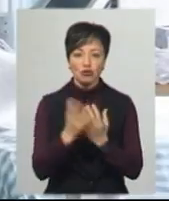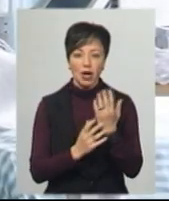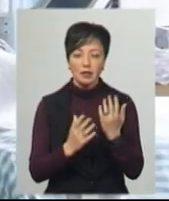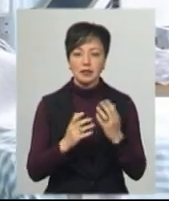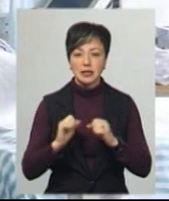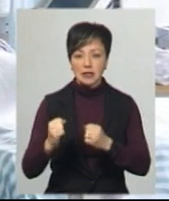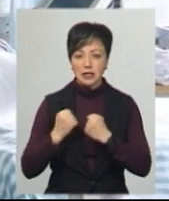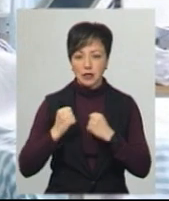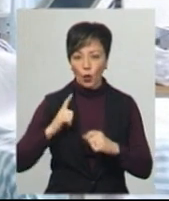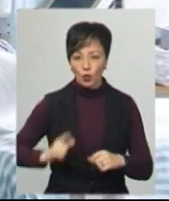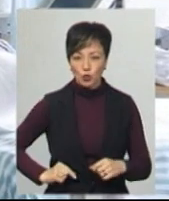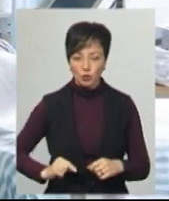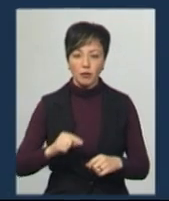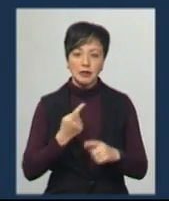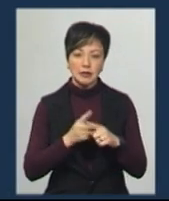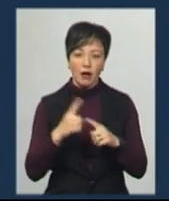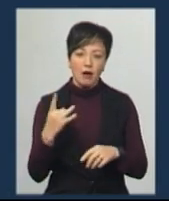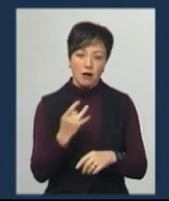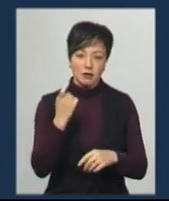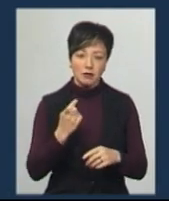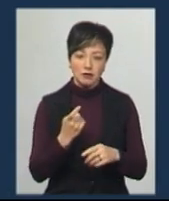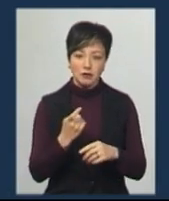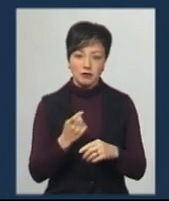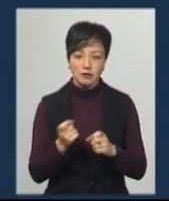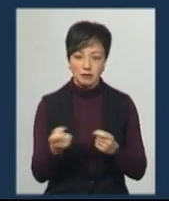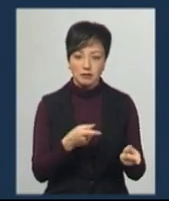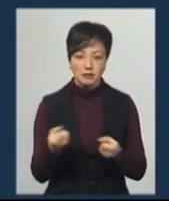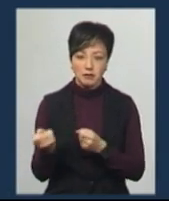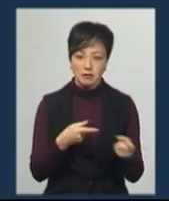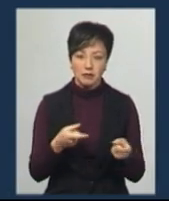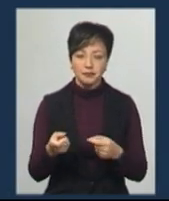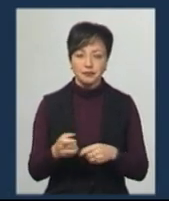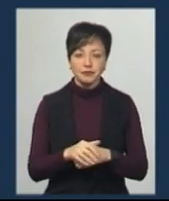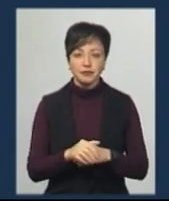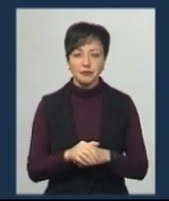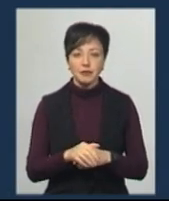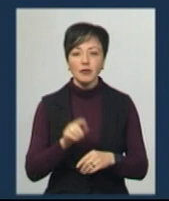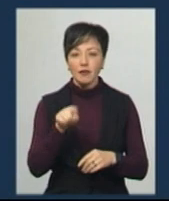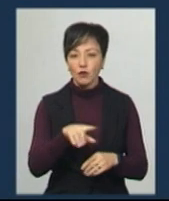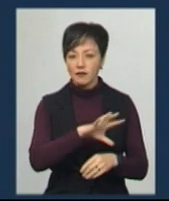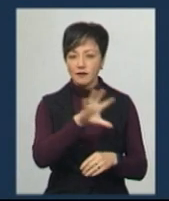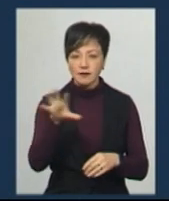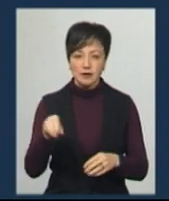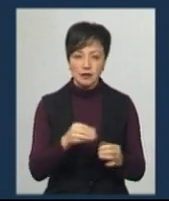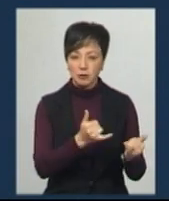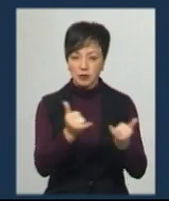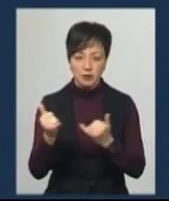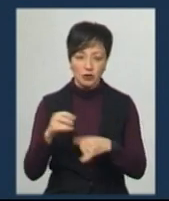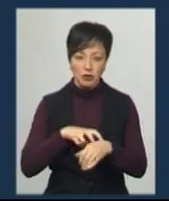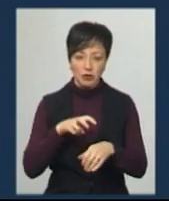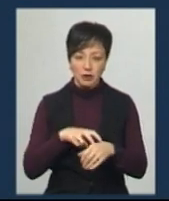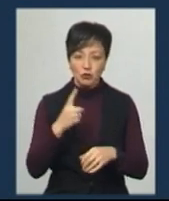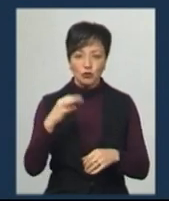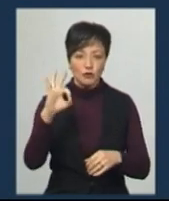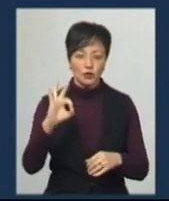Захисні костюми – одноразові, каже чоловік. Технічні засоби забезпечені по всім моїм знанням на всіх